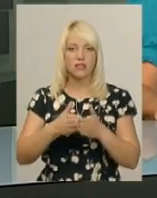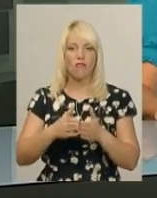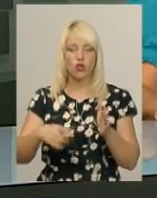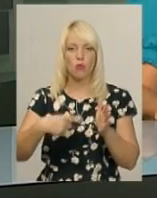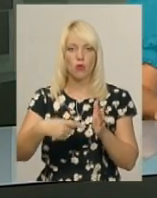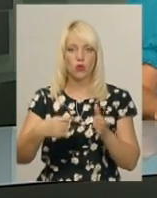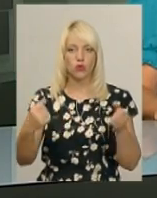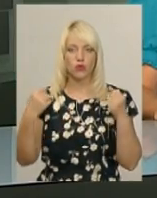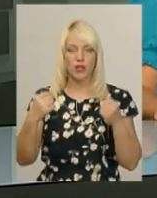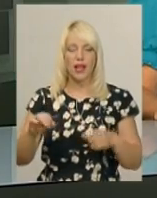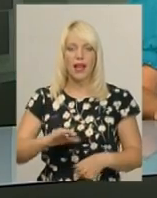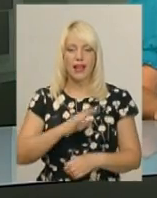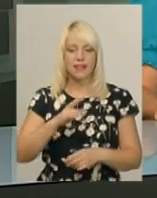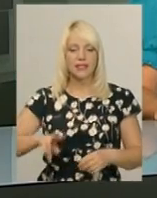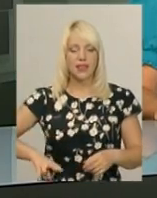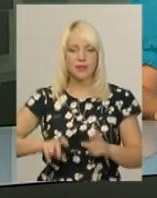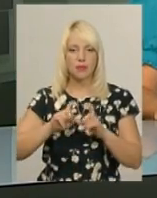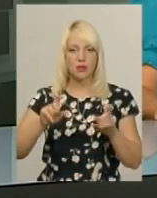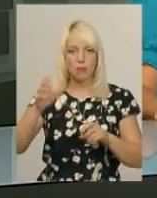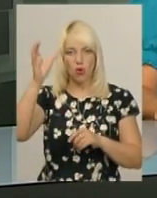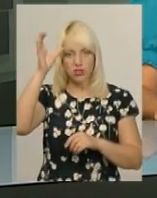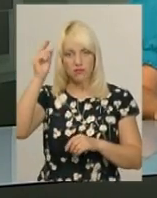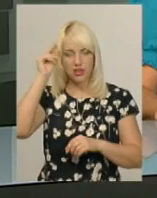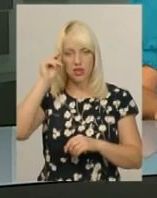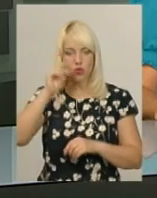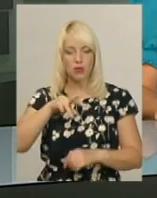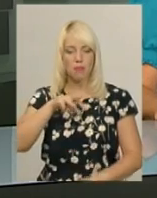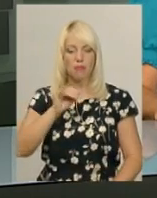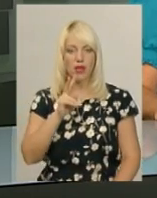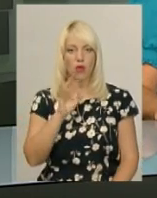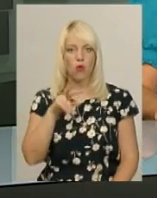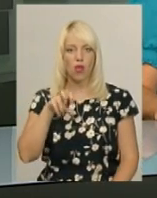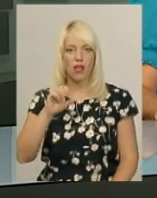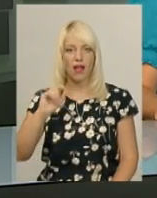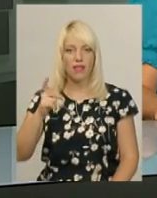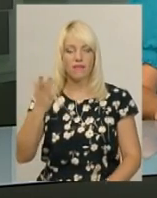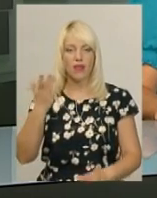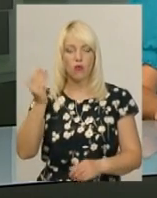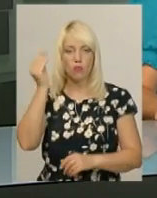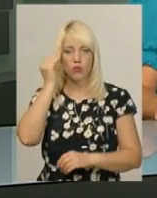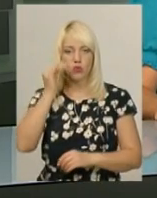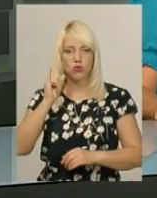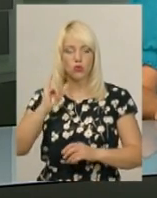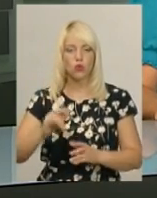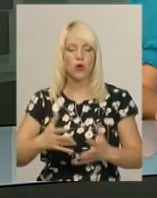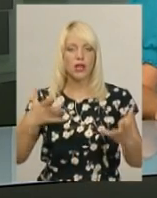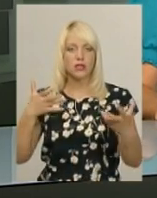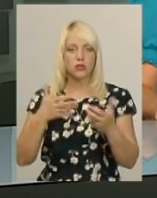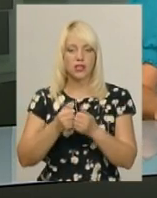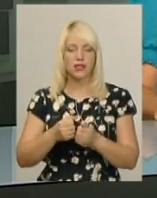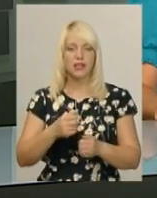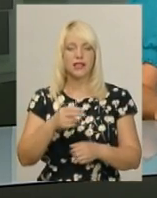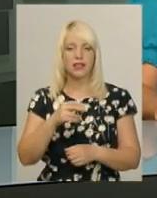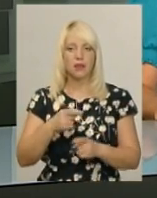Екс-директор Департаменту освіти і науки Хмельницької міськради Роман Миколаїв, якого підозрюють у скоєні смертельної ДТП, наразі